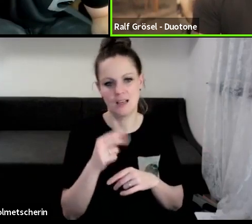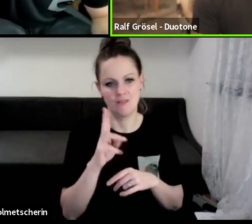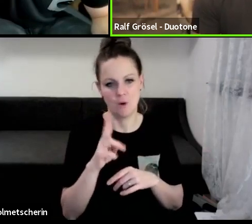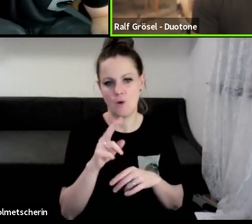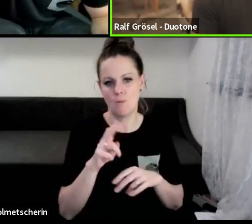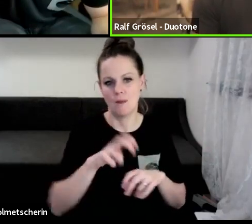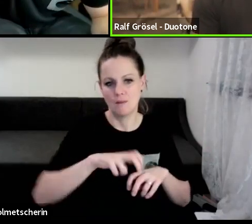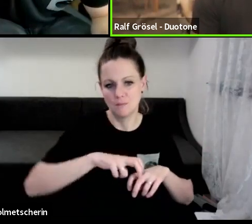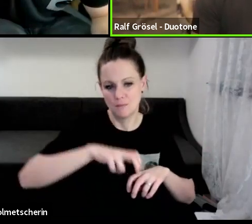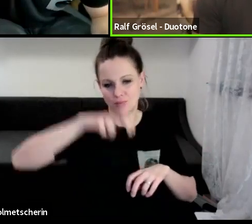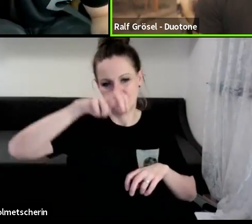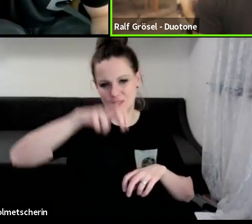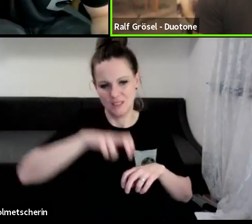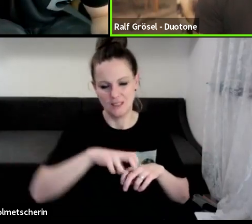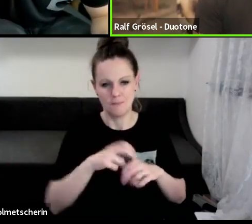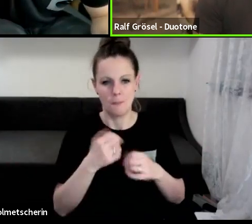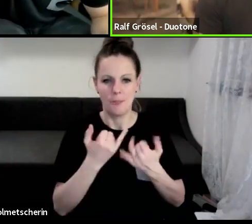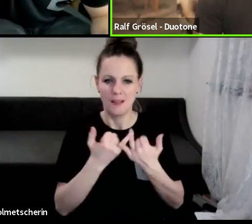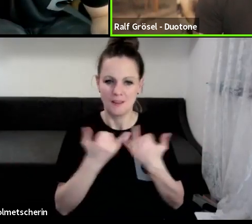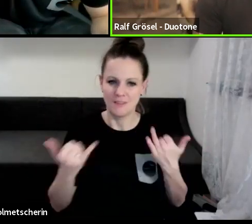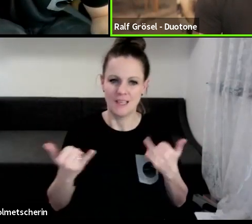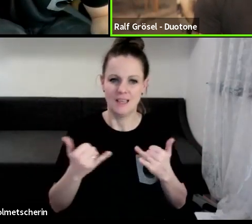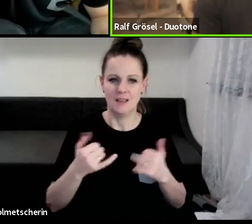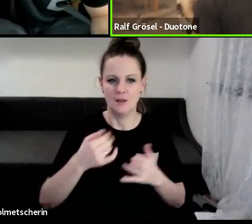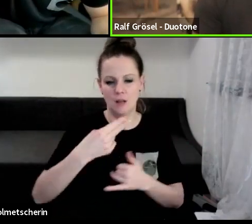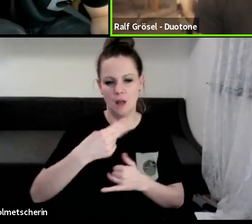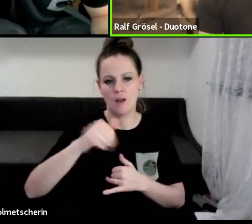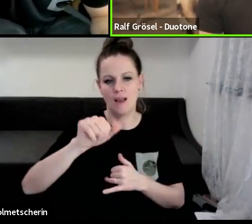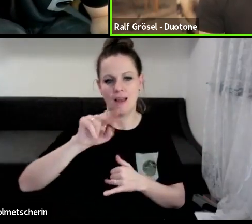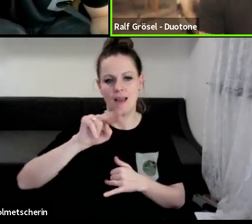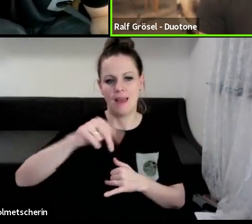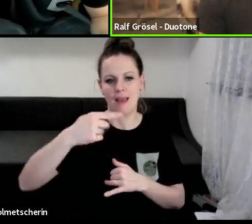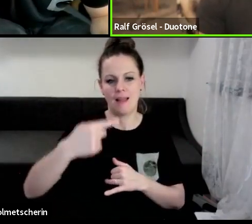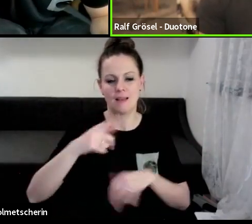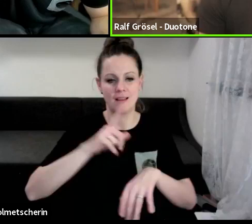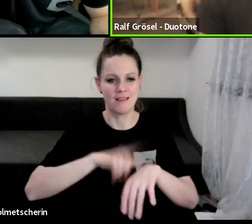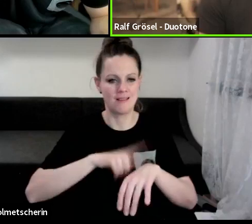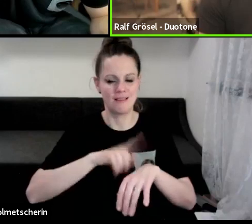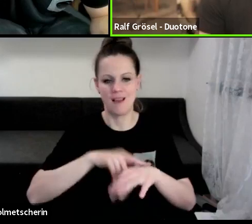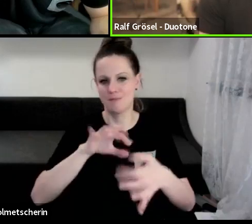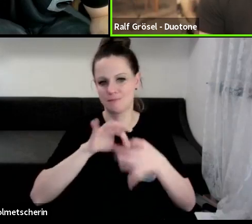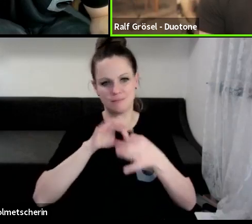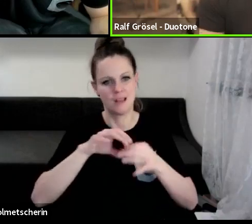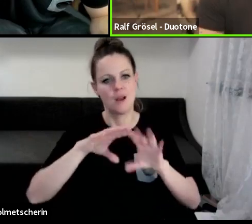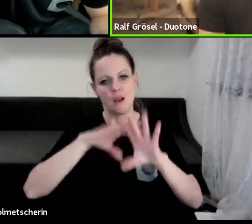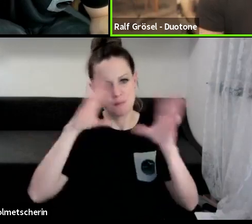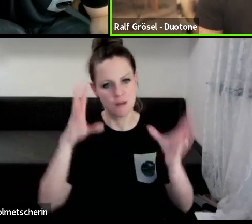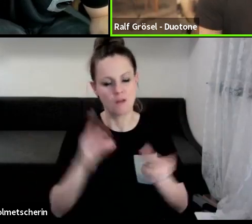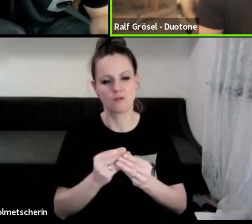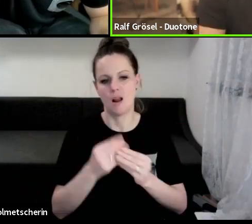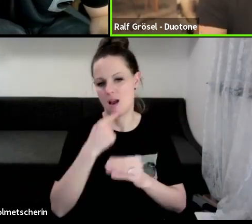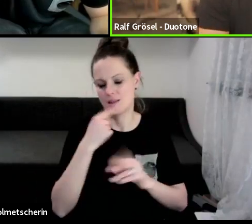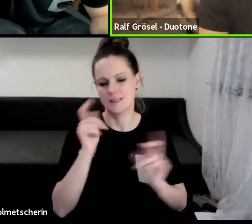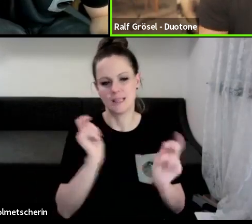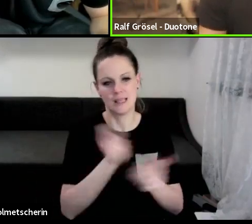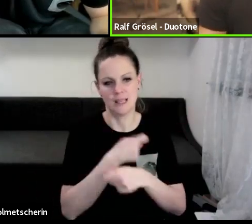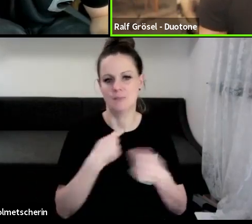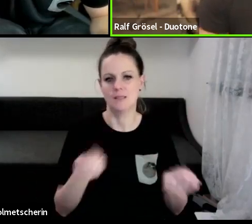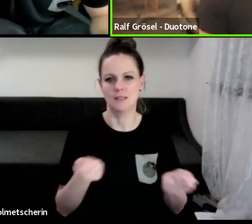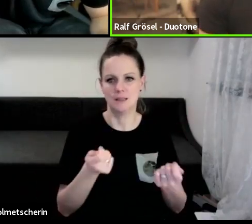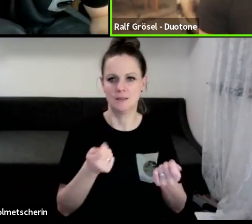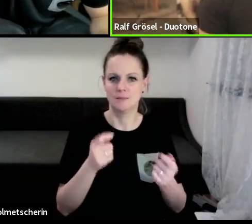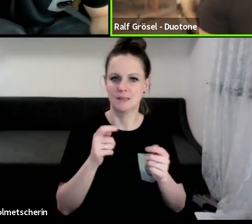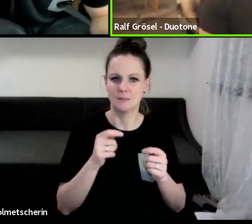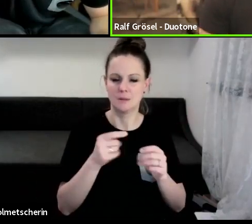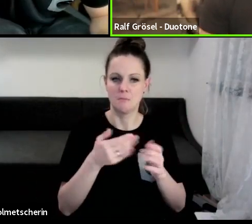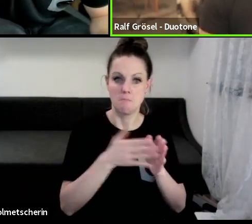her und auch von der Hangtime her gibt es keine pauschale Aussage. Aber nein, man kann definitiv nicht sagen, das eine ist länger oder